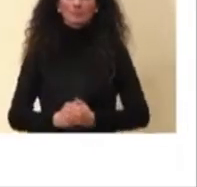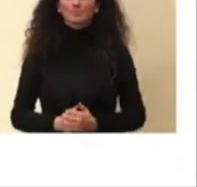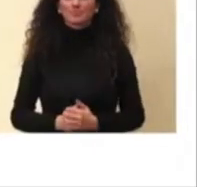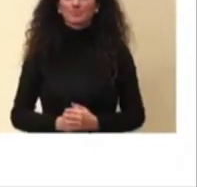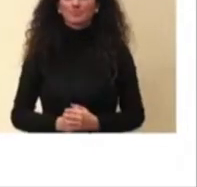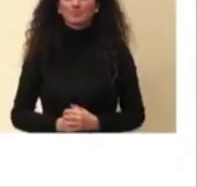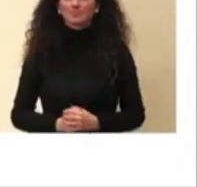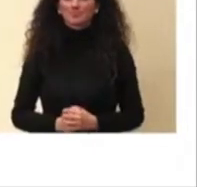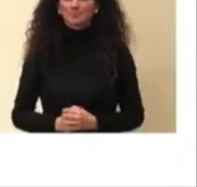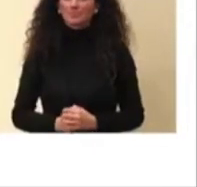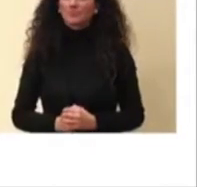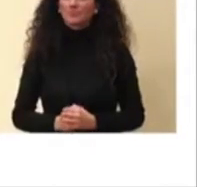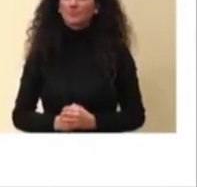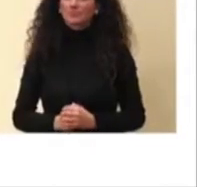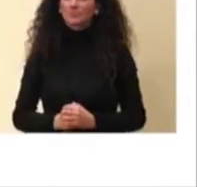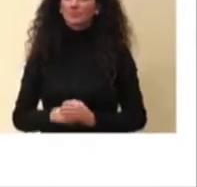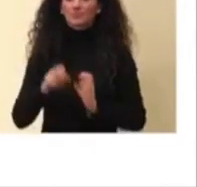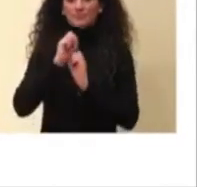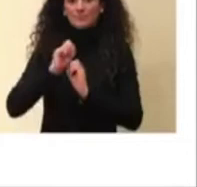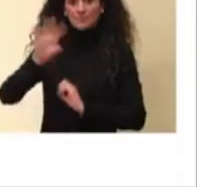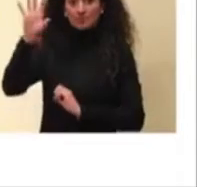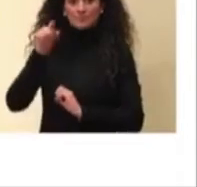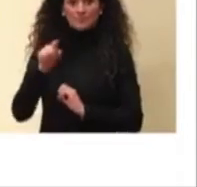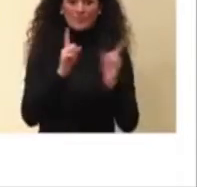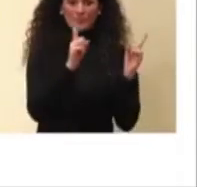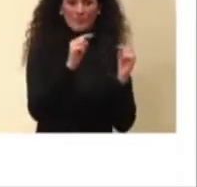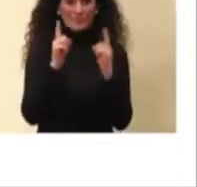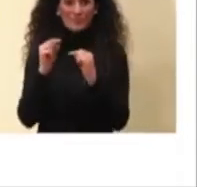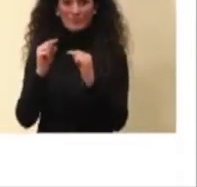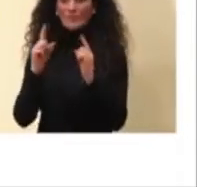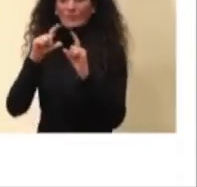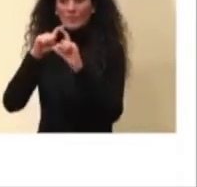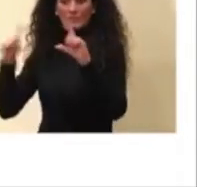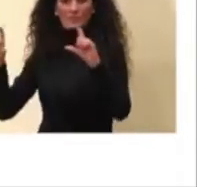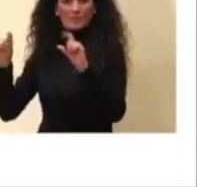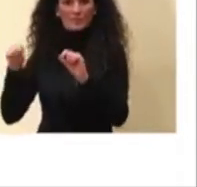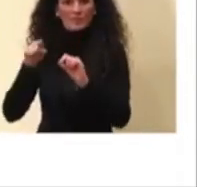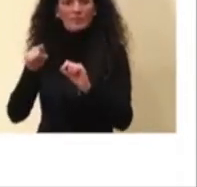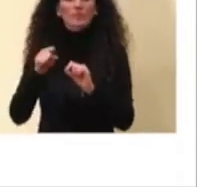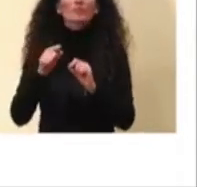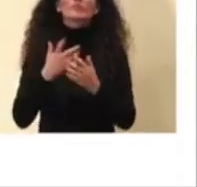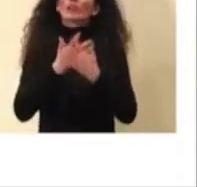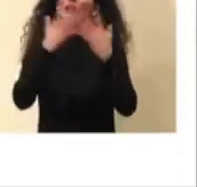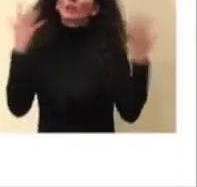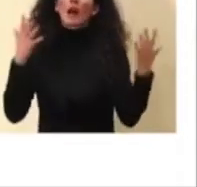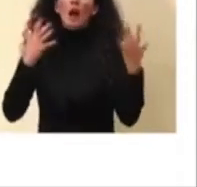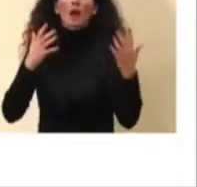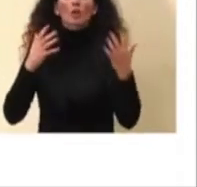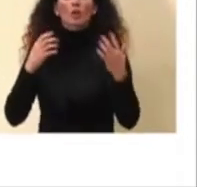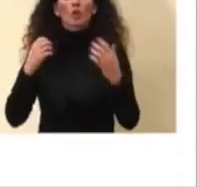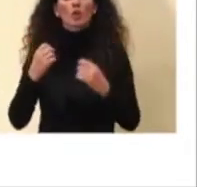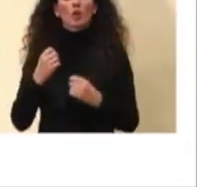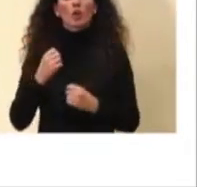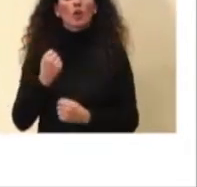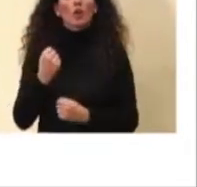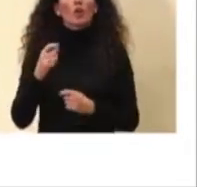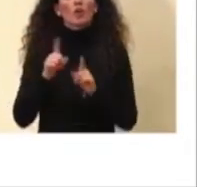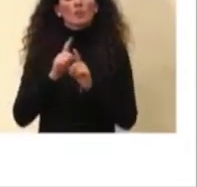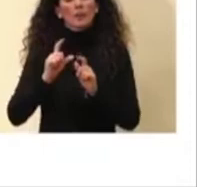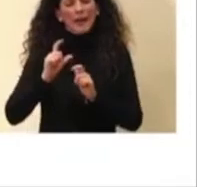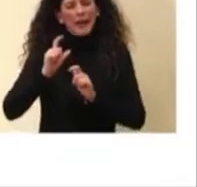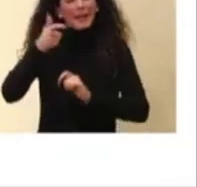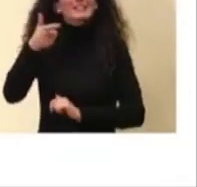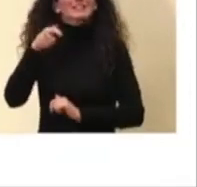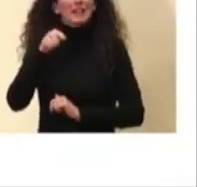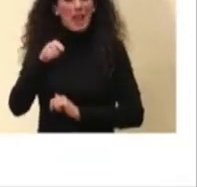Qui ci sono dati anche questi importanti che danno l'idea a livello nazionale della resilienza delle nostre